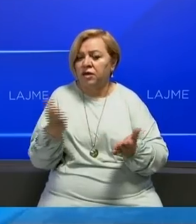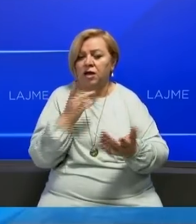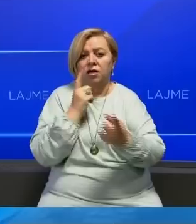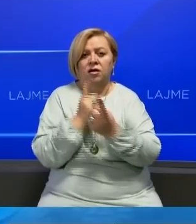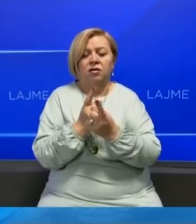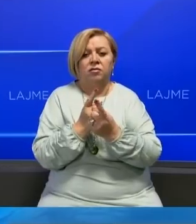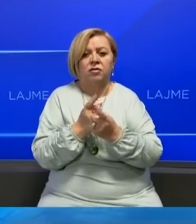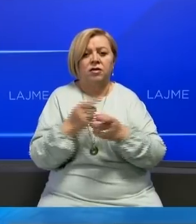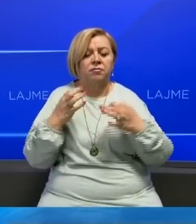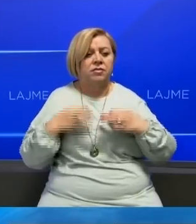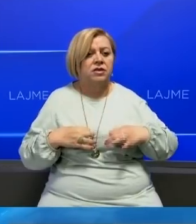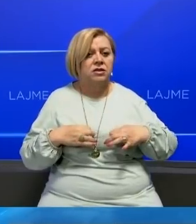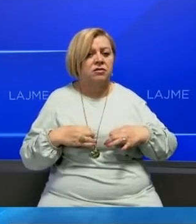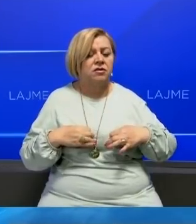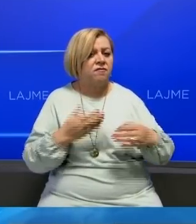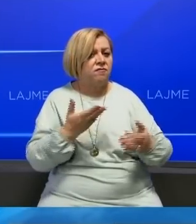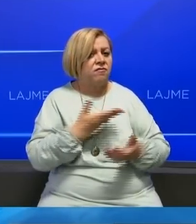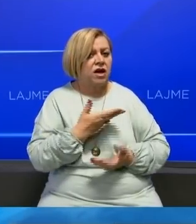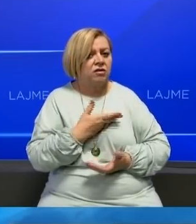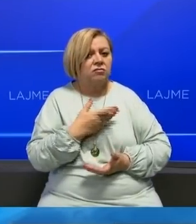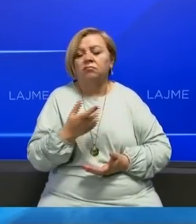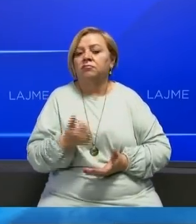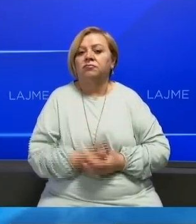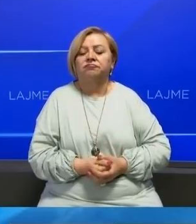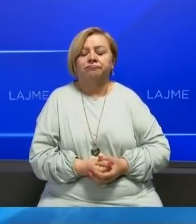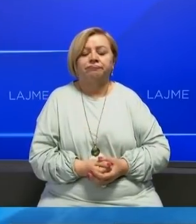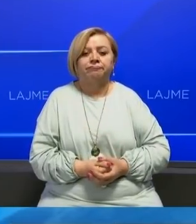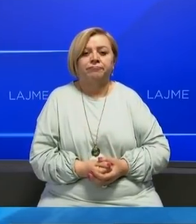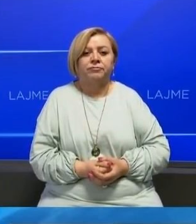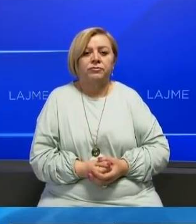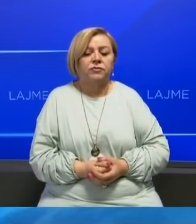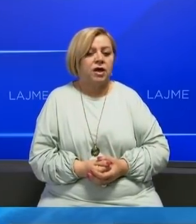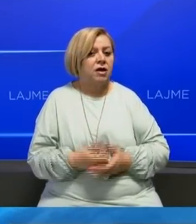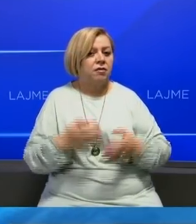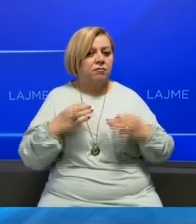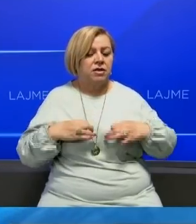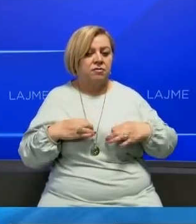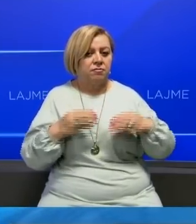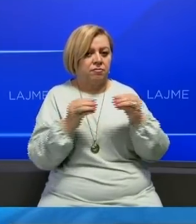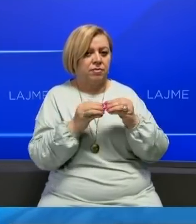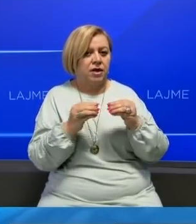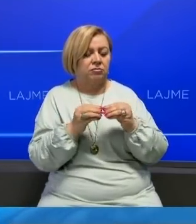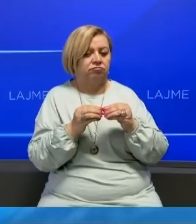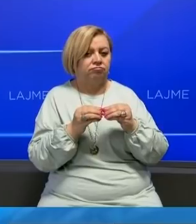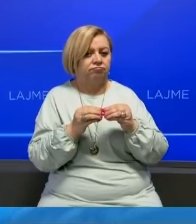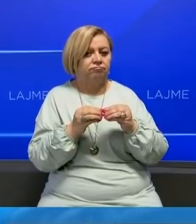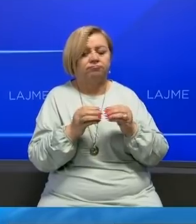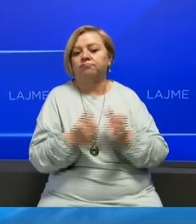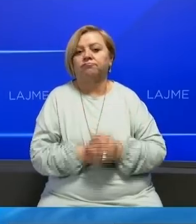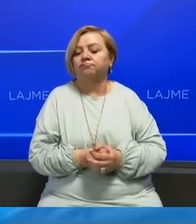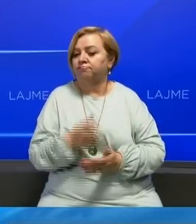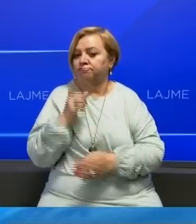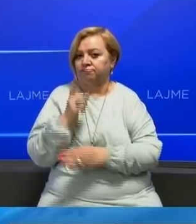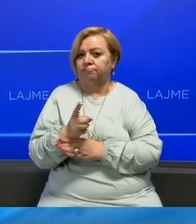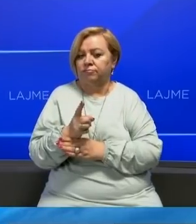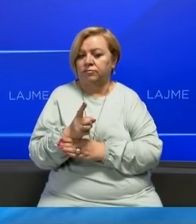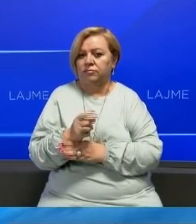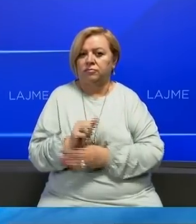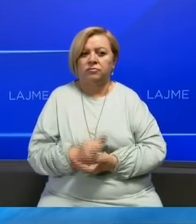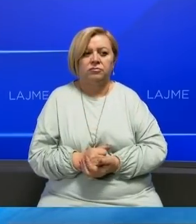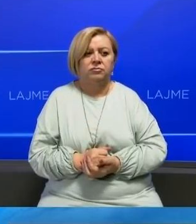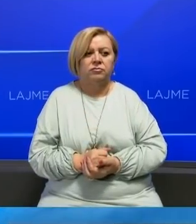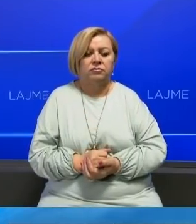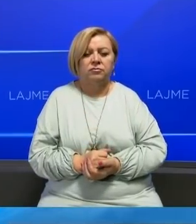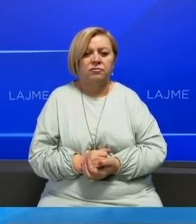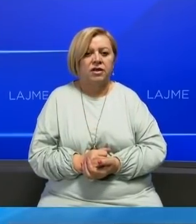prezidentin Trump, dhe në kështu prezidenti Biden ka reflektoj duke kurzuar që të parin në